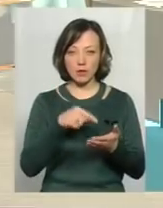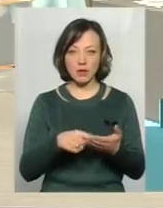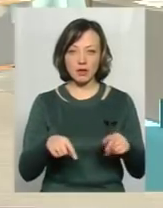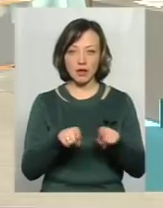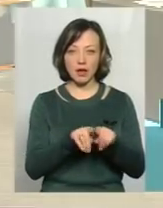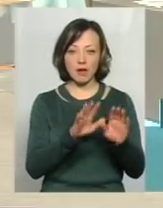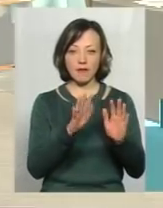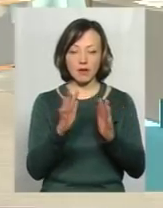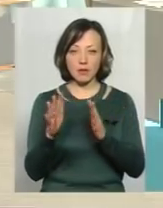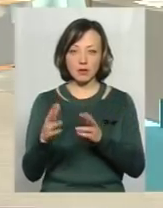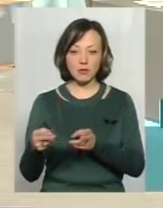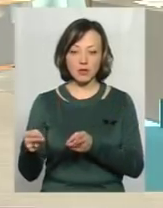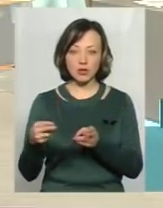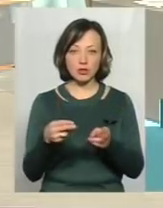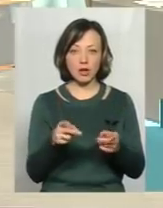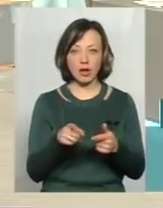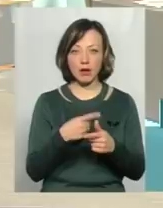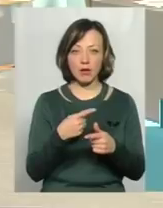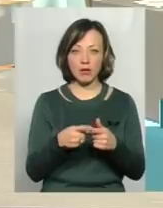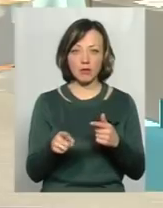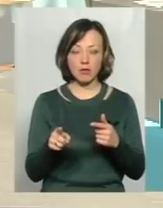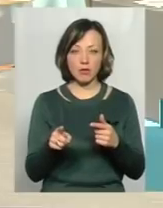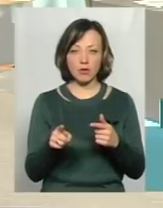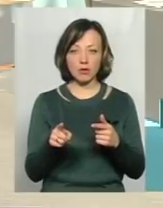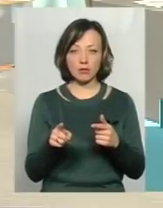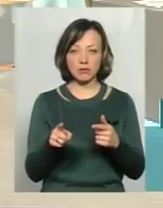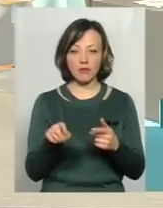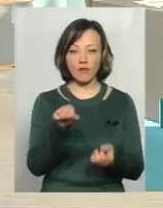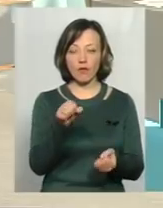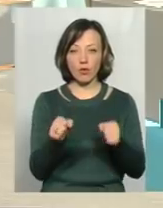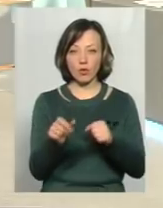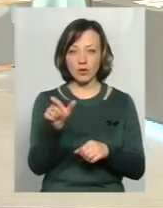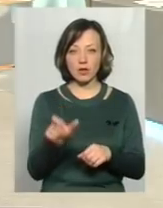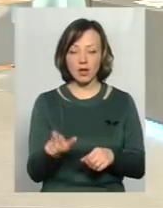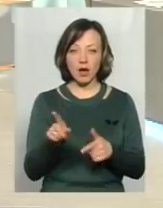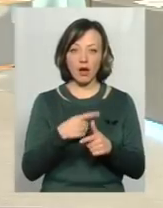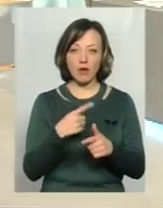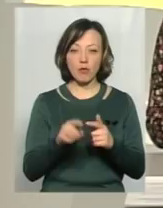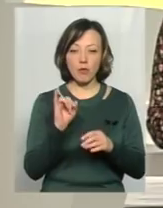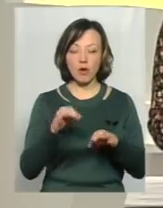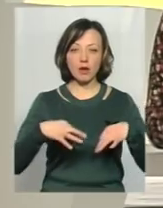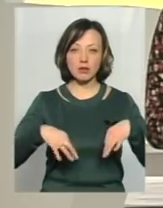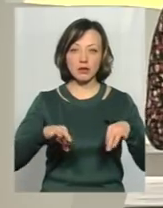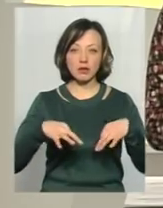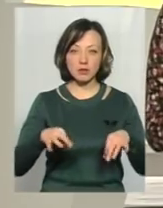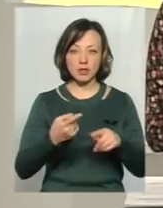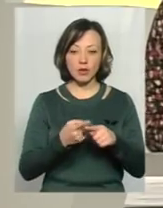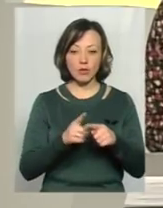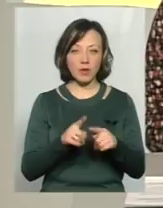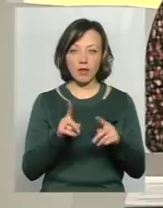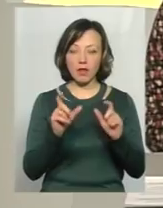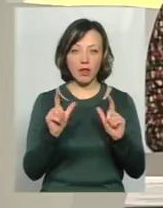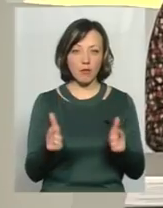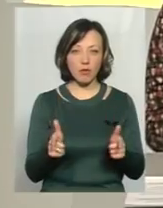випадки, що до них приїжджає або неадекватний водій, або поганий транспортний засіб, на якому вони не